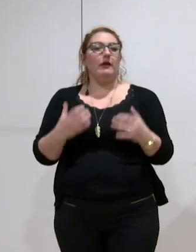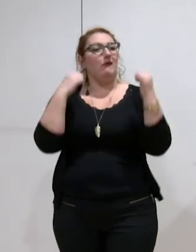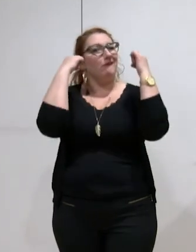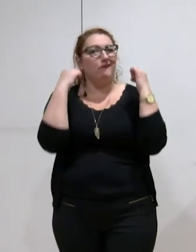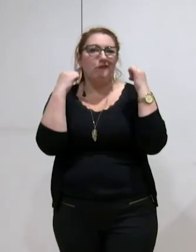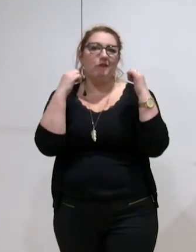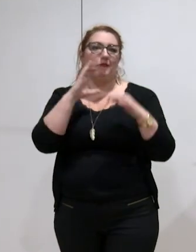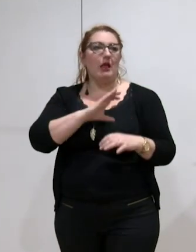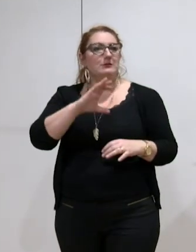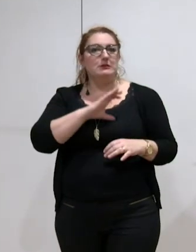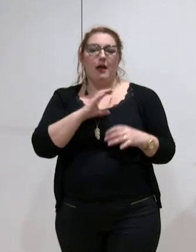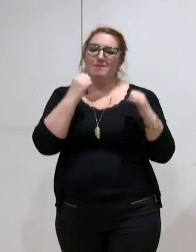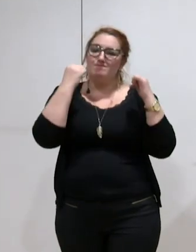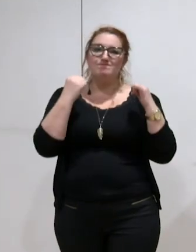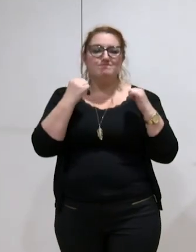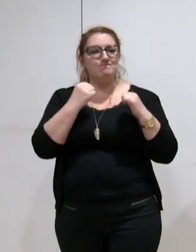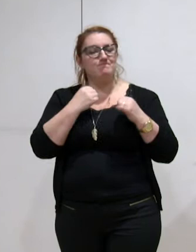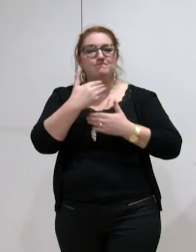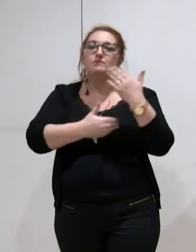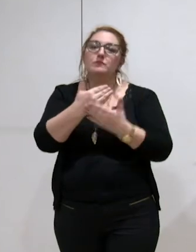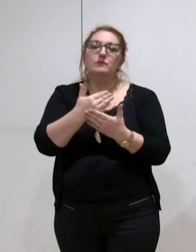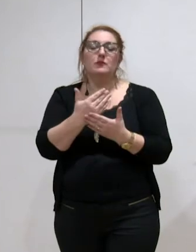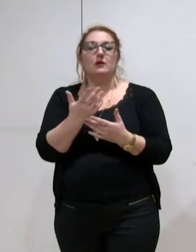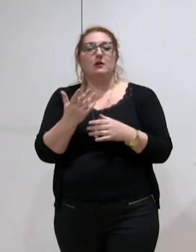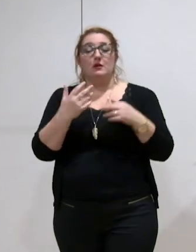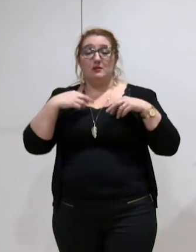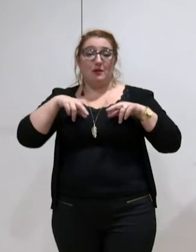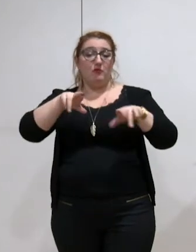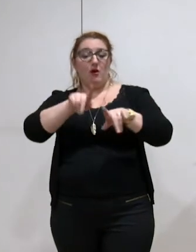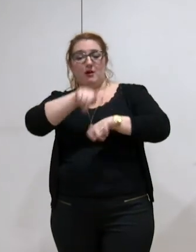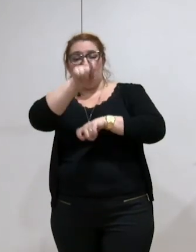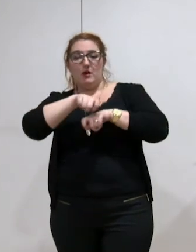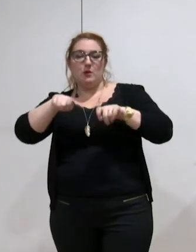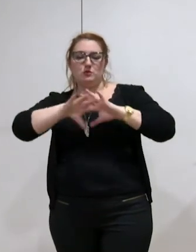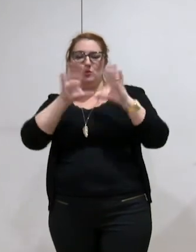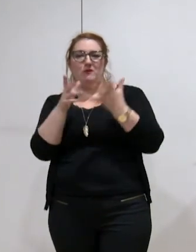pour la partie évaluée concernant la voirie de 25 millions d'euros,